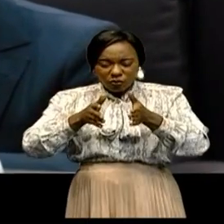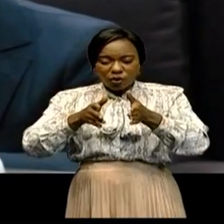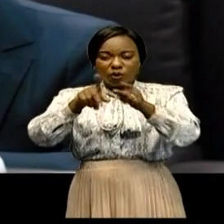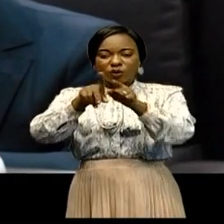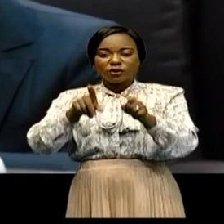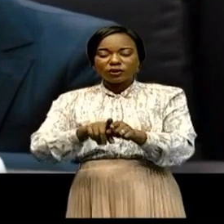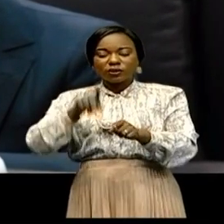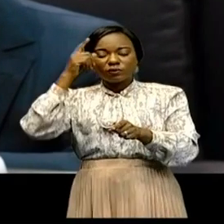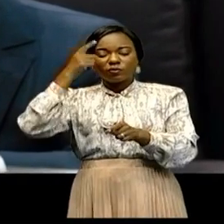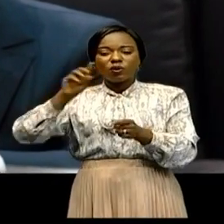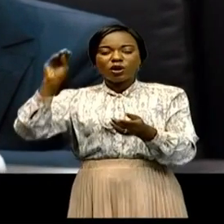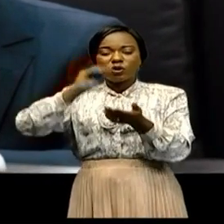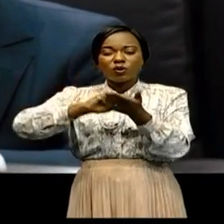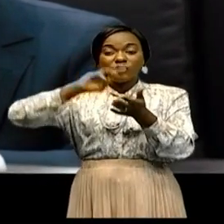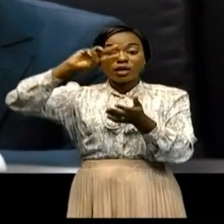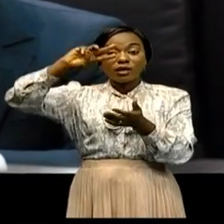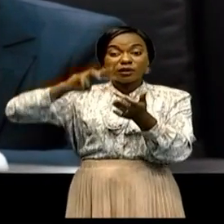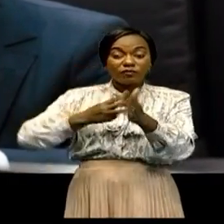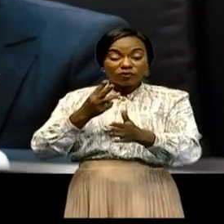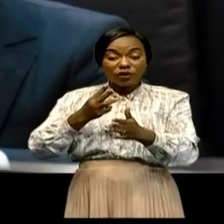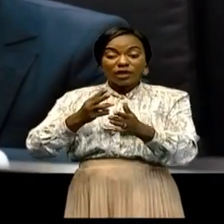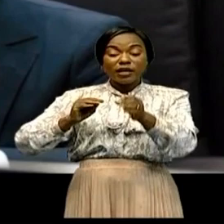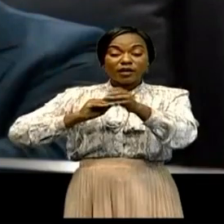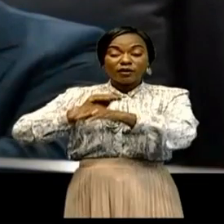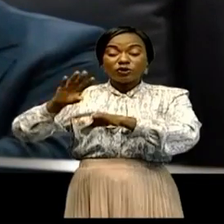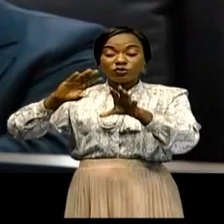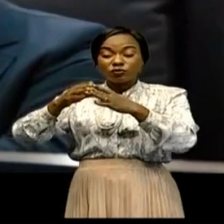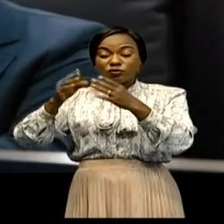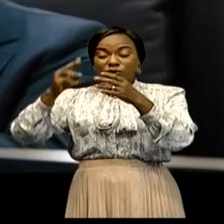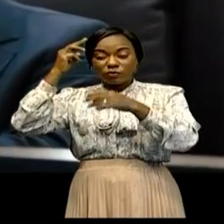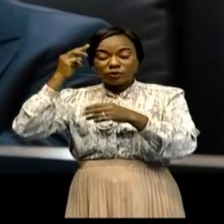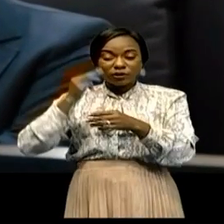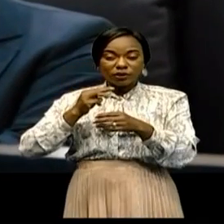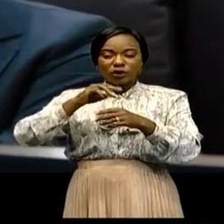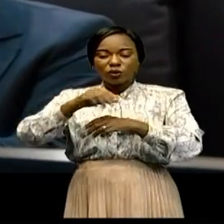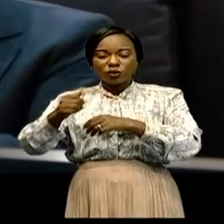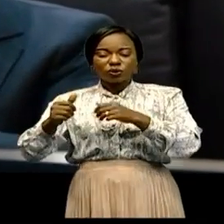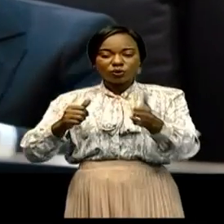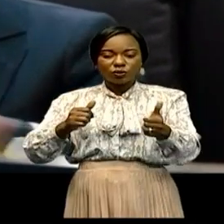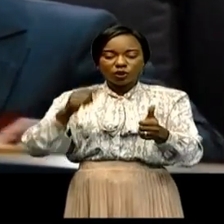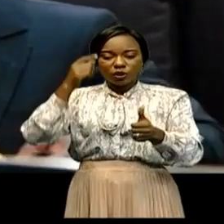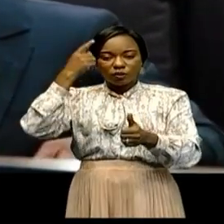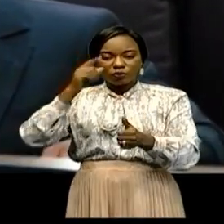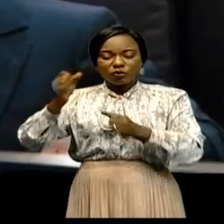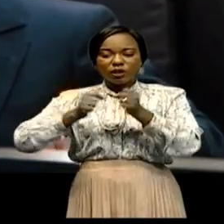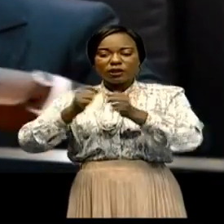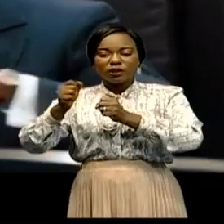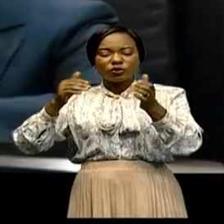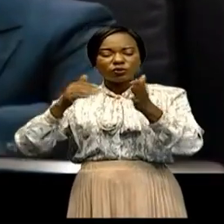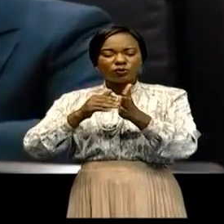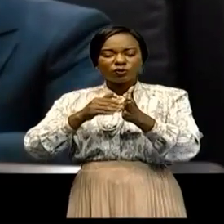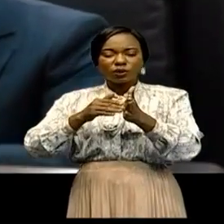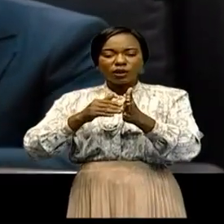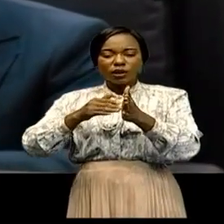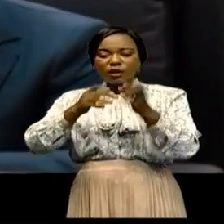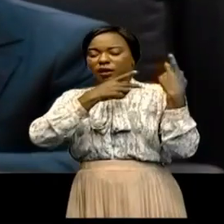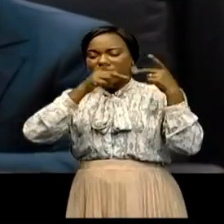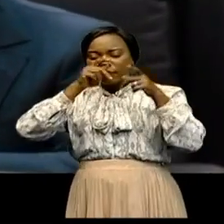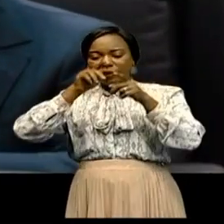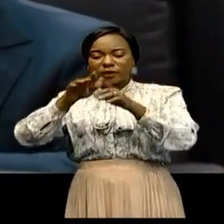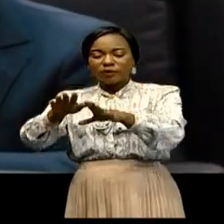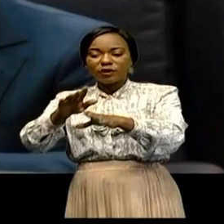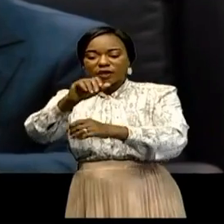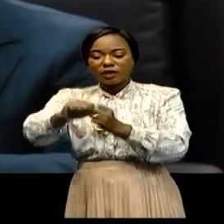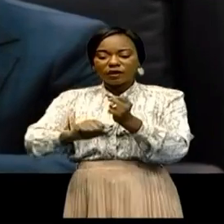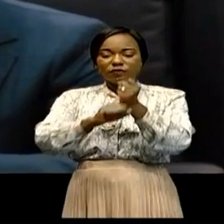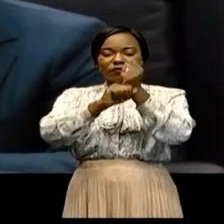quatrième vague. Il a chargé tous les ministres concernés et les autres acteurs dans la lutte contre cette pandémie, de renforcer